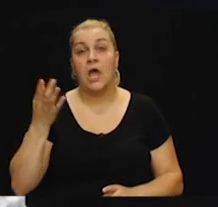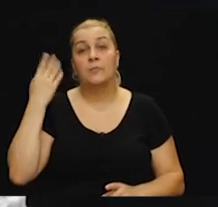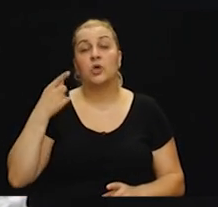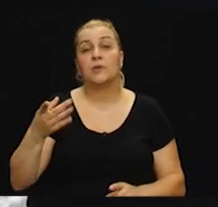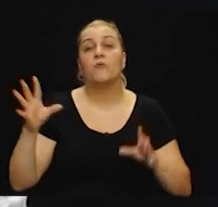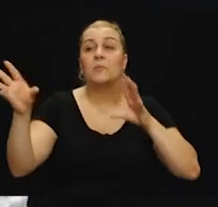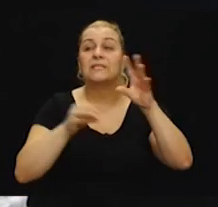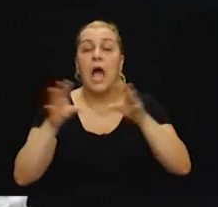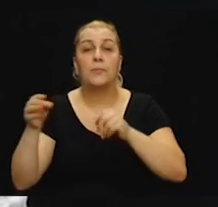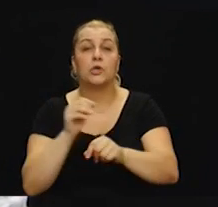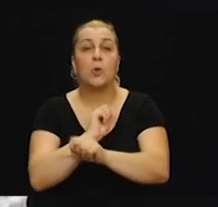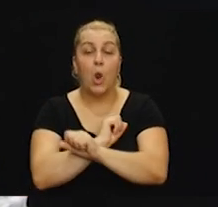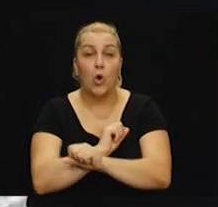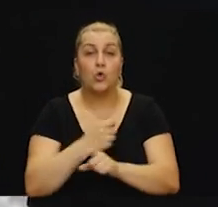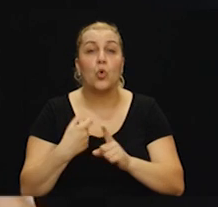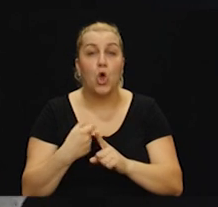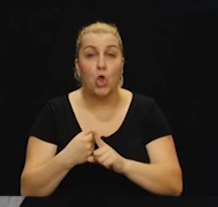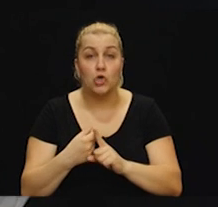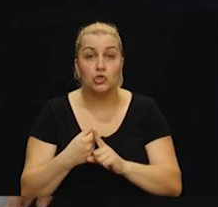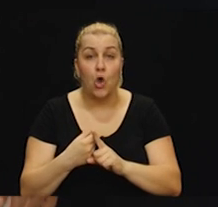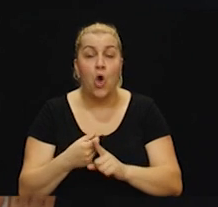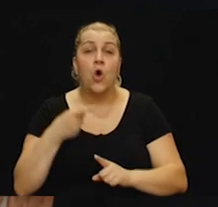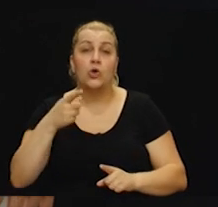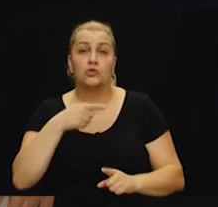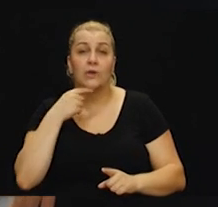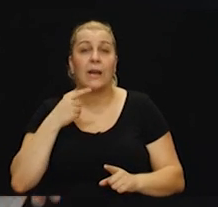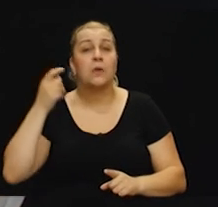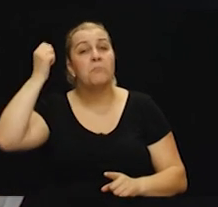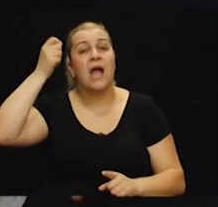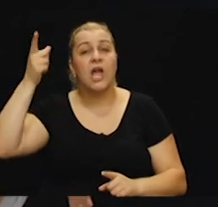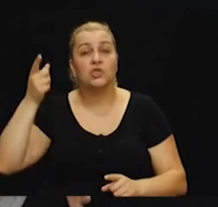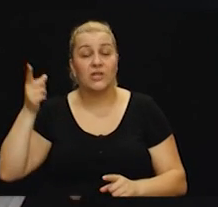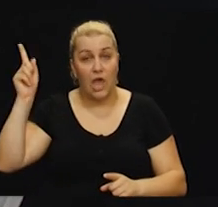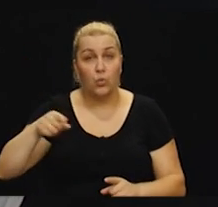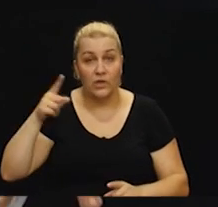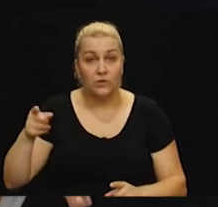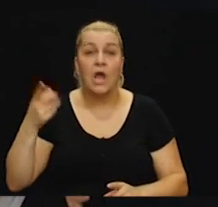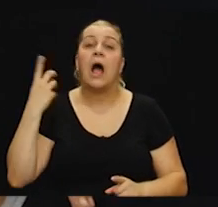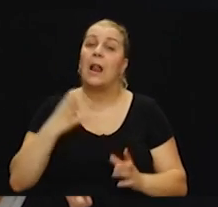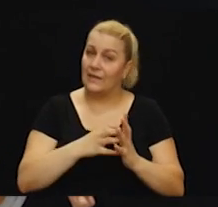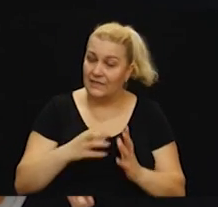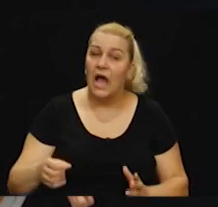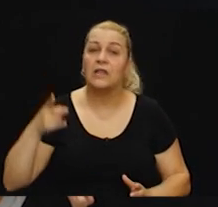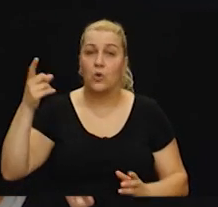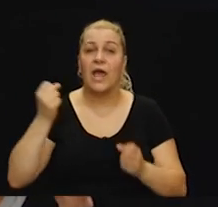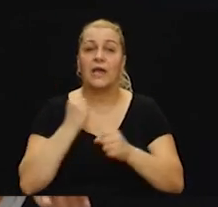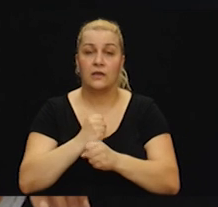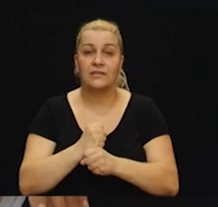Sabirnom logoru, u Kotorsko. Oni su goreli da je manjača ukinuta, ali manjača je i dalje dijelovala,